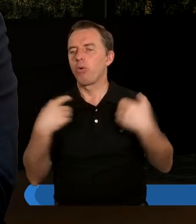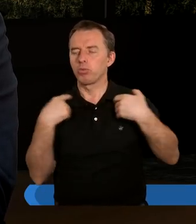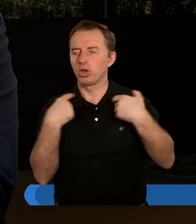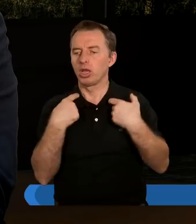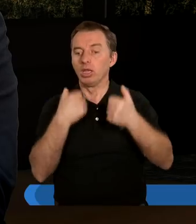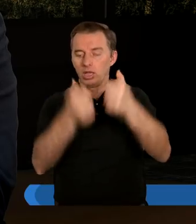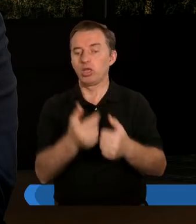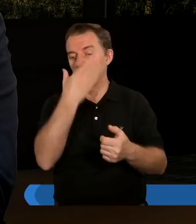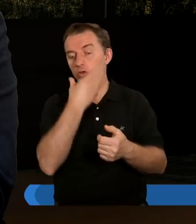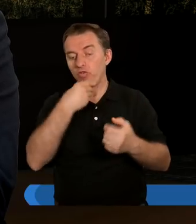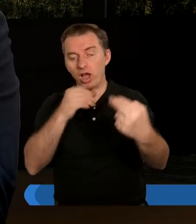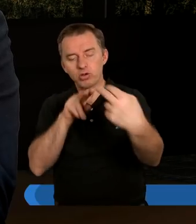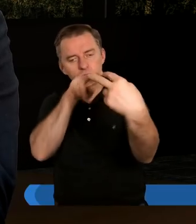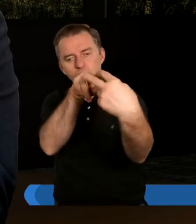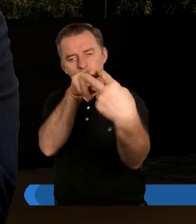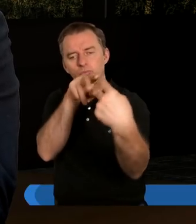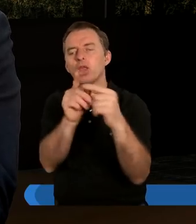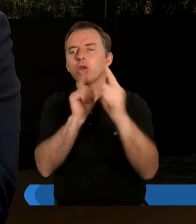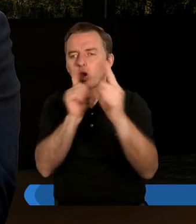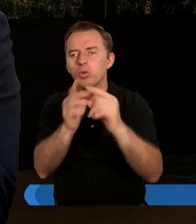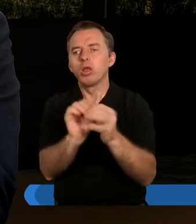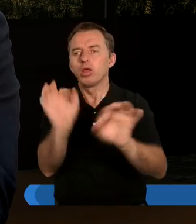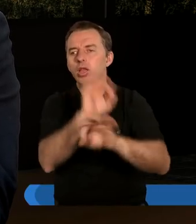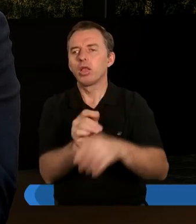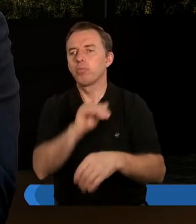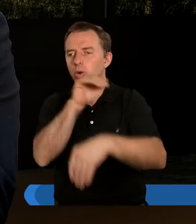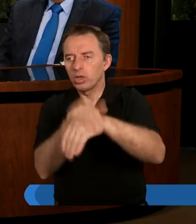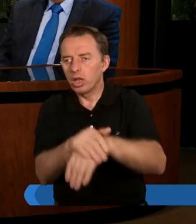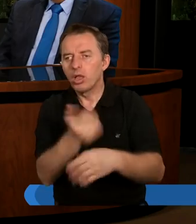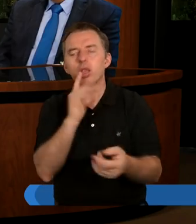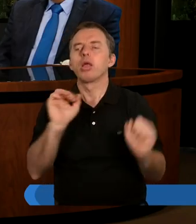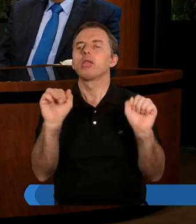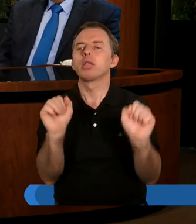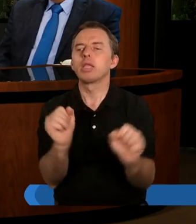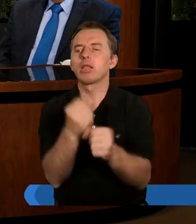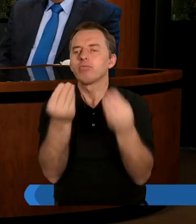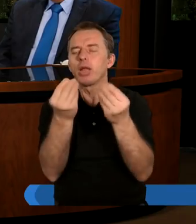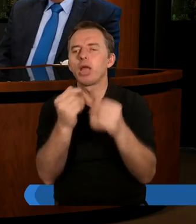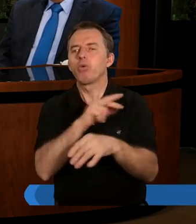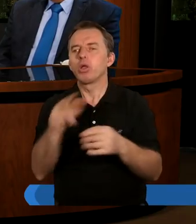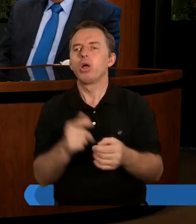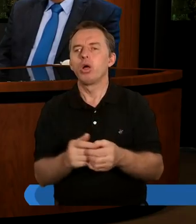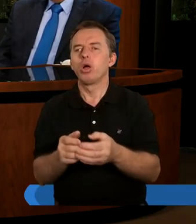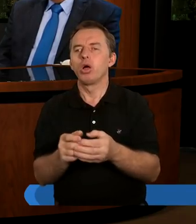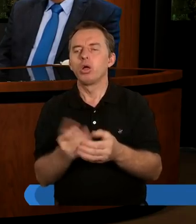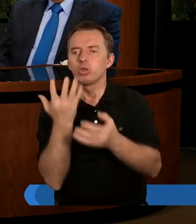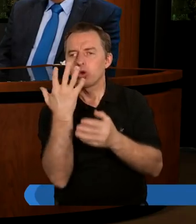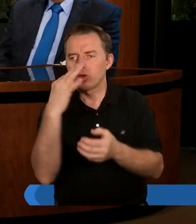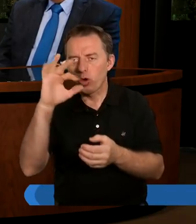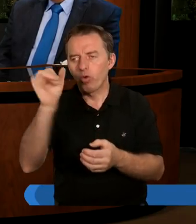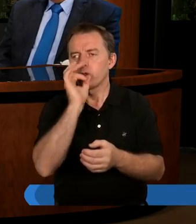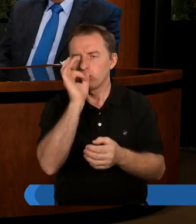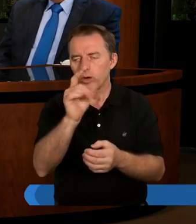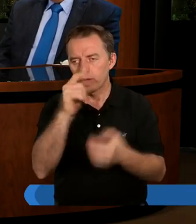Stają twarzą w twarz. Jak to pojednanie musiało wyglądać? No coś niesamowitego, prawda? Tryumf dobra,